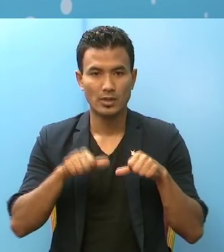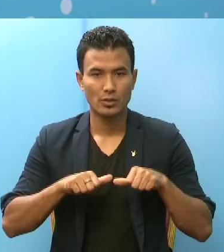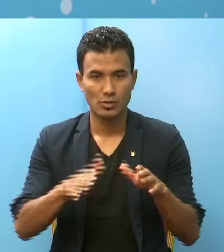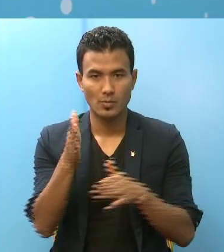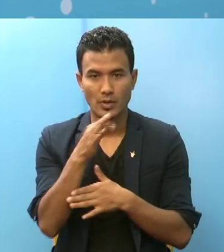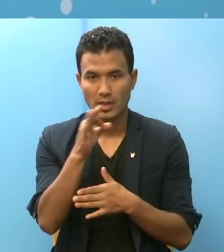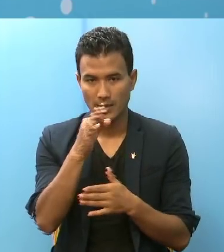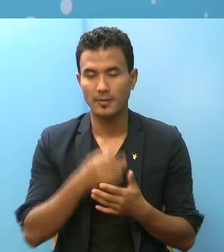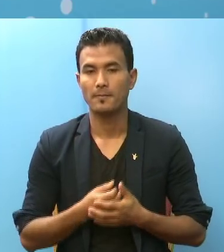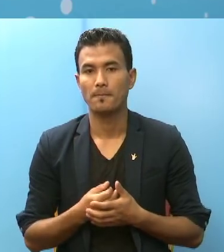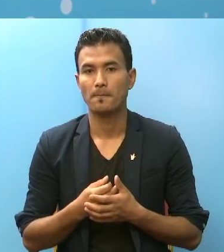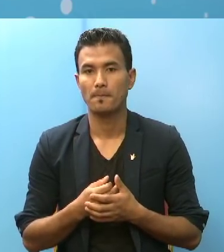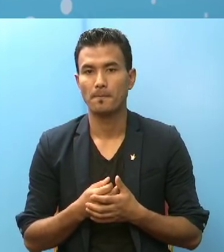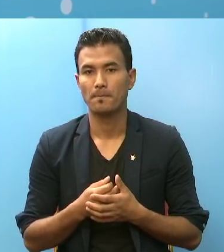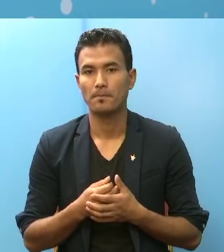जन संख्या मंत्राले